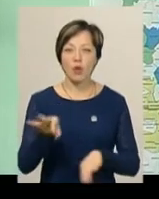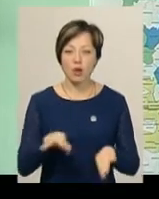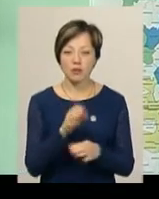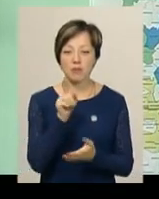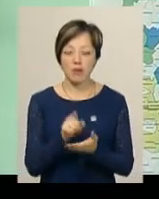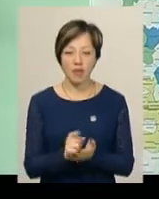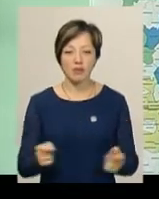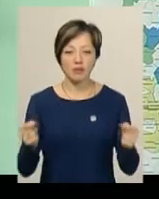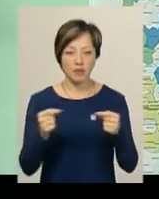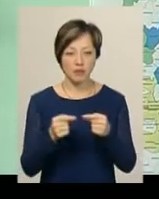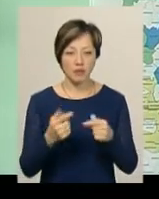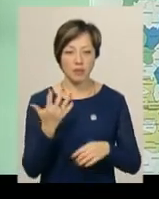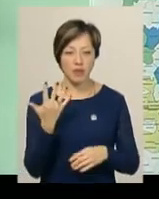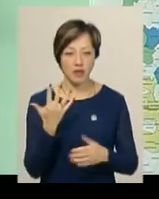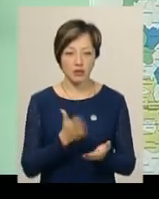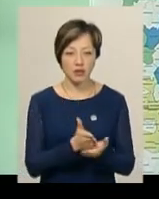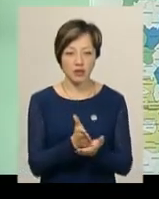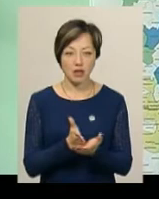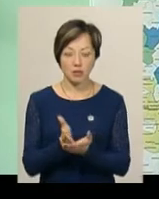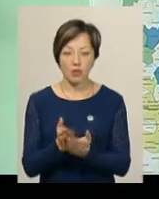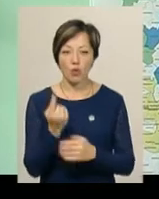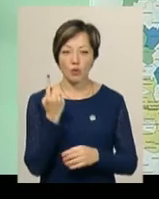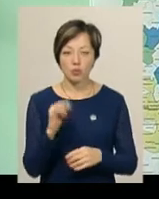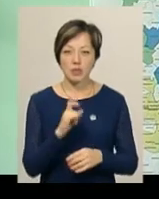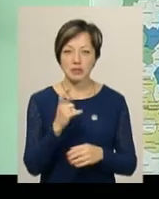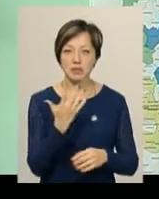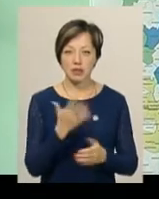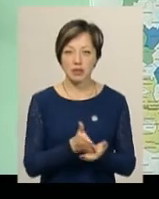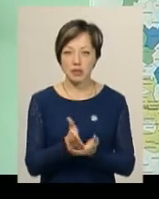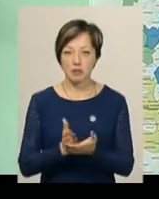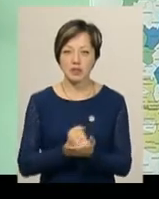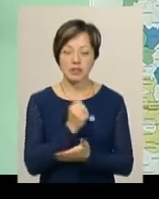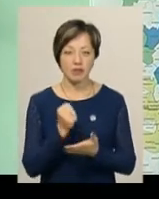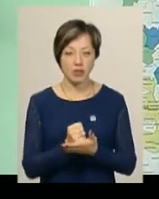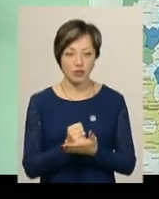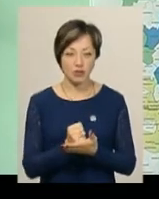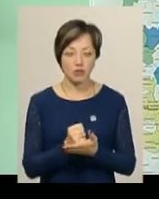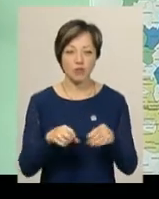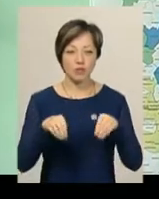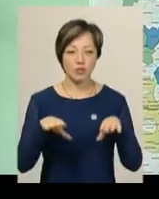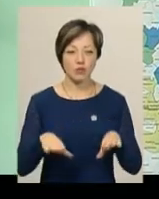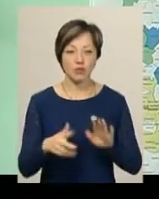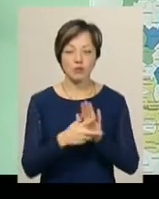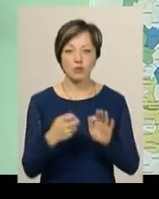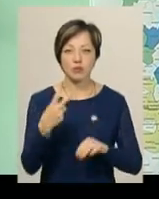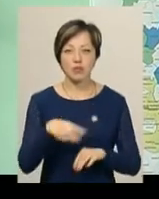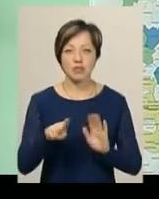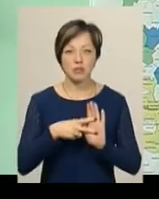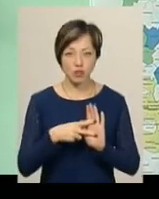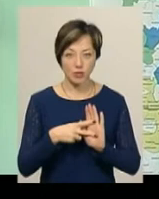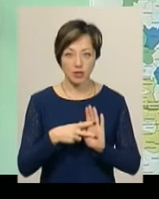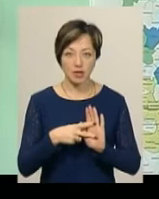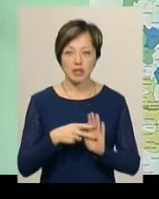відповідати п'яти напрямкам. Тобто одному з п'яти напрямків, які затверджені в постанові 827-ї